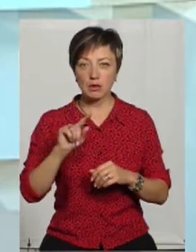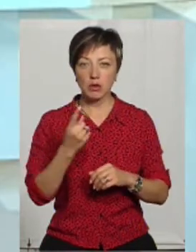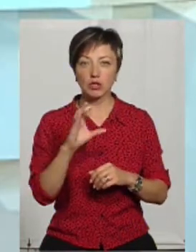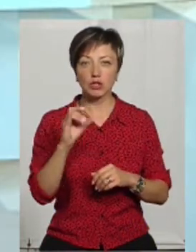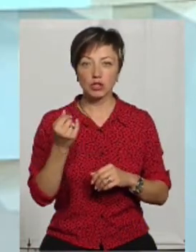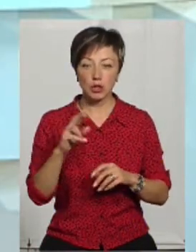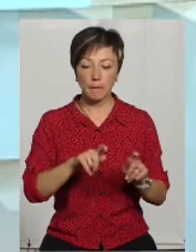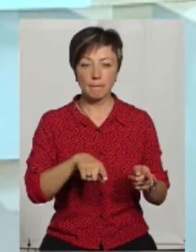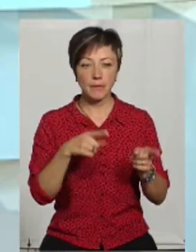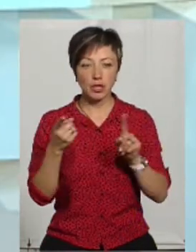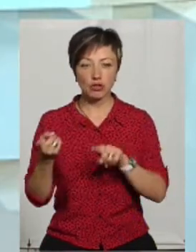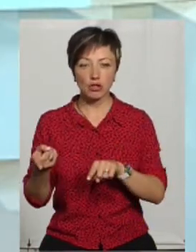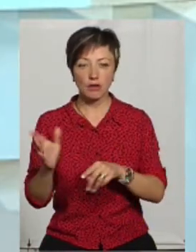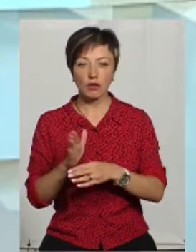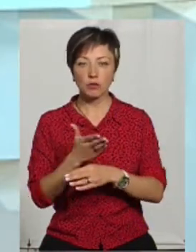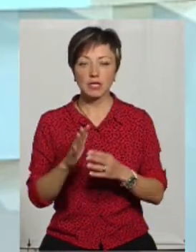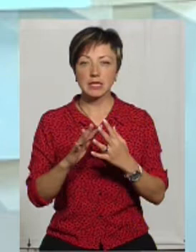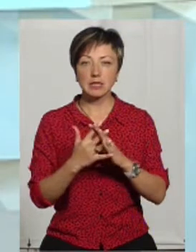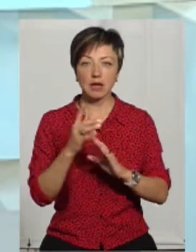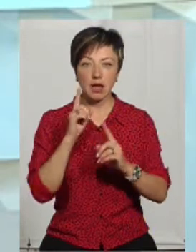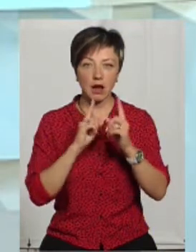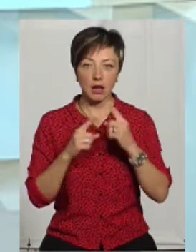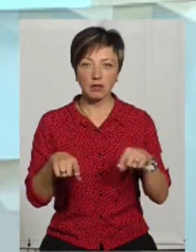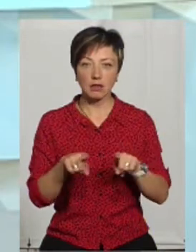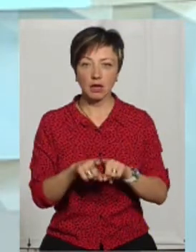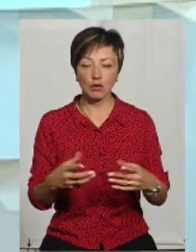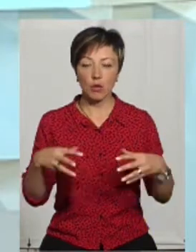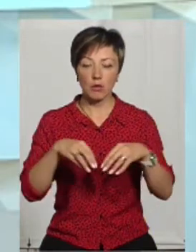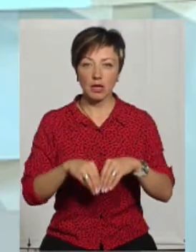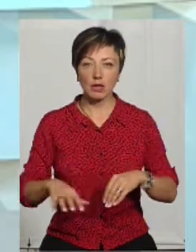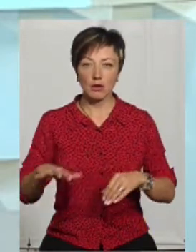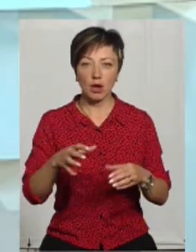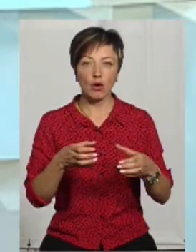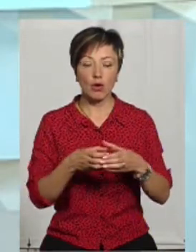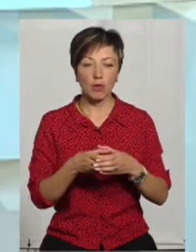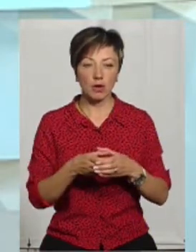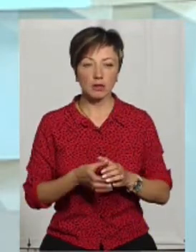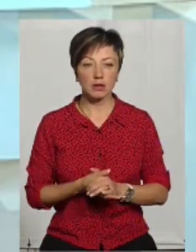1 січня вони перейшли в розпорядження сільських рад, а також об'єднаних територіальних громад.